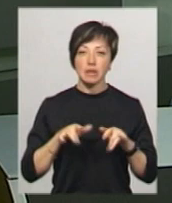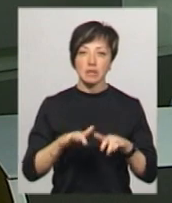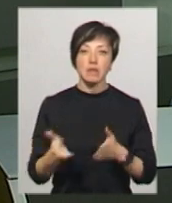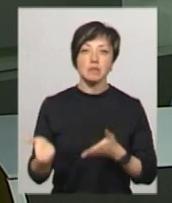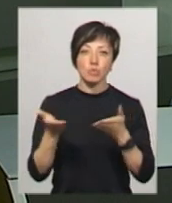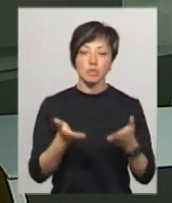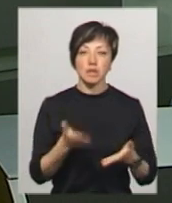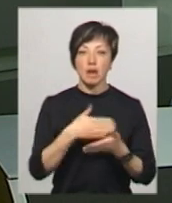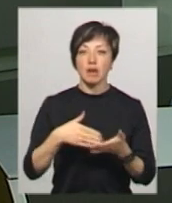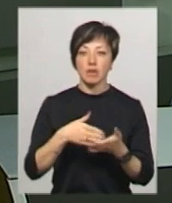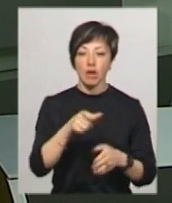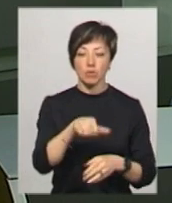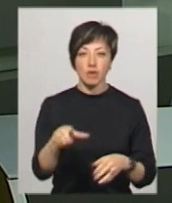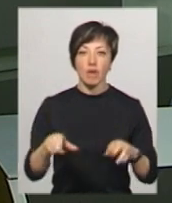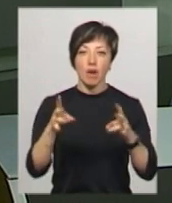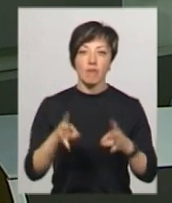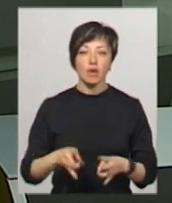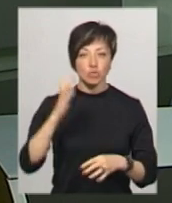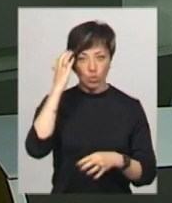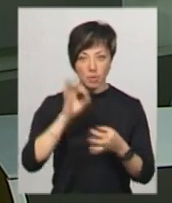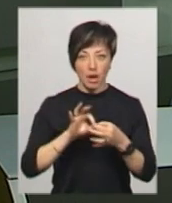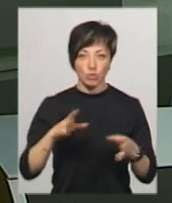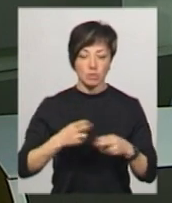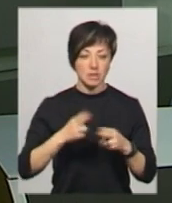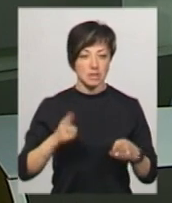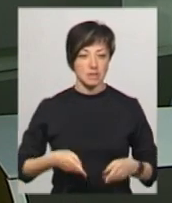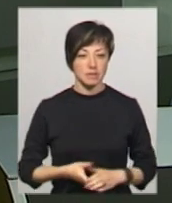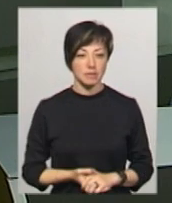запросили ліквідаторів аварії на Чорнобильській атомній станції.